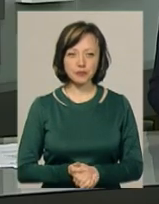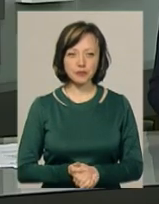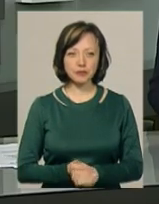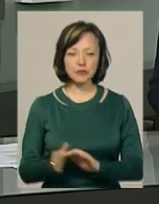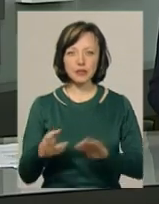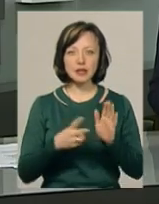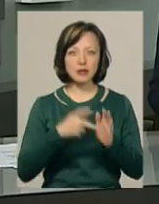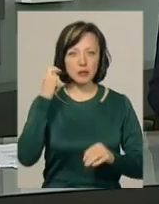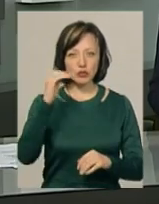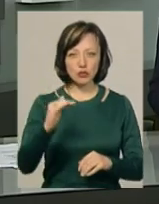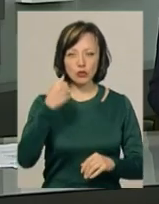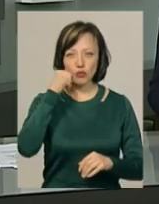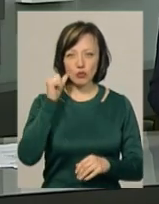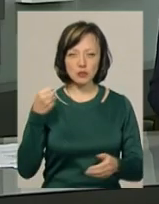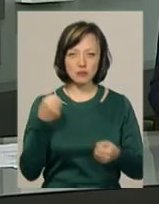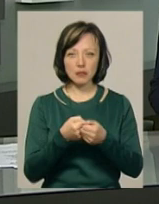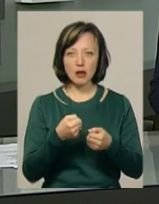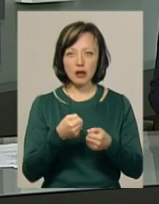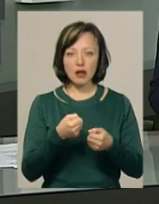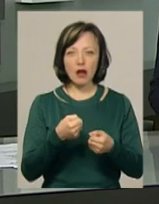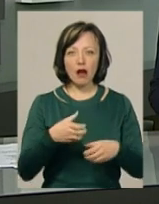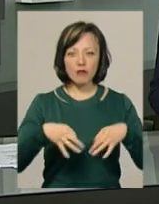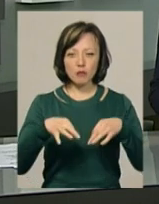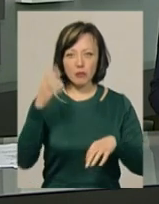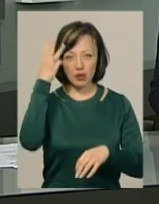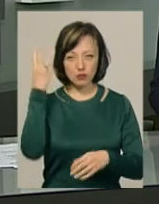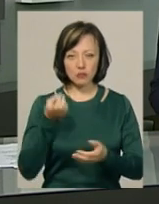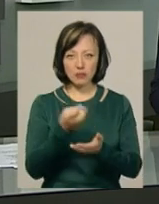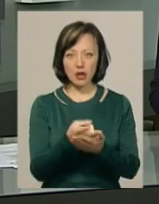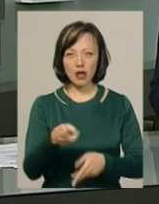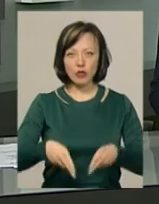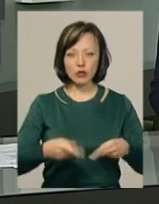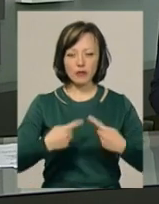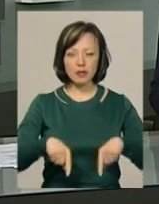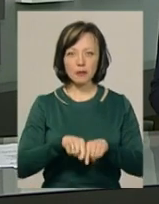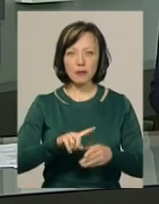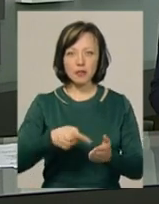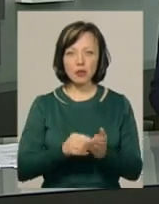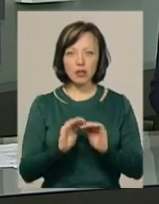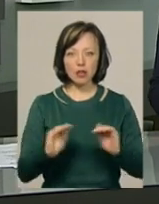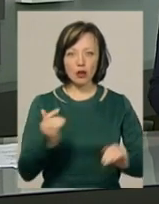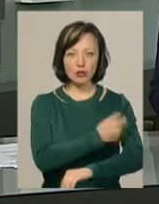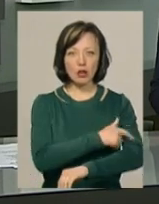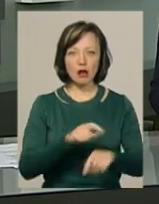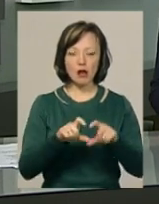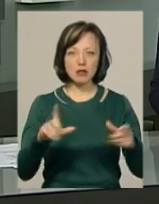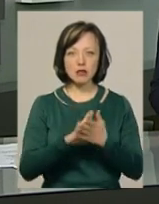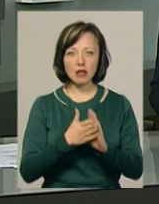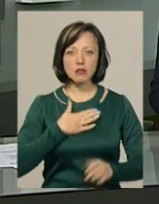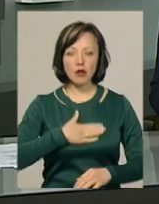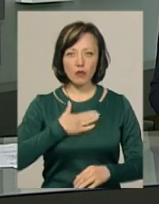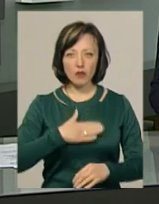Семирічний хлопчик, якого вчора збив автомобіль у Хмельницькому, перебуває в хірургічному відділенні міської дитячої лікарні. Його стан